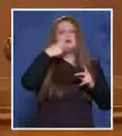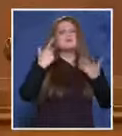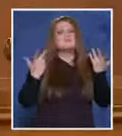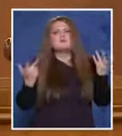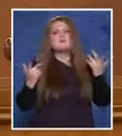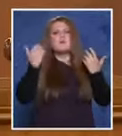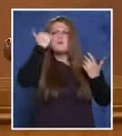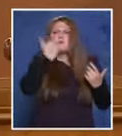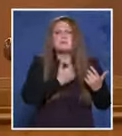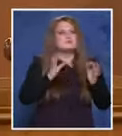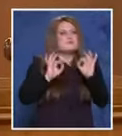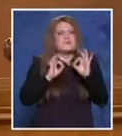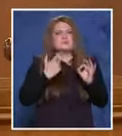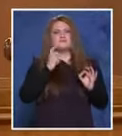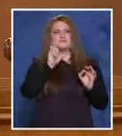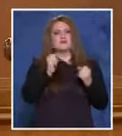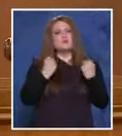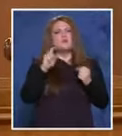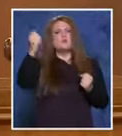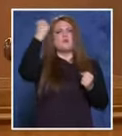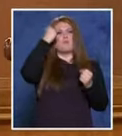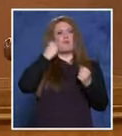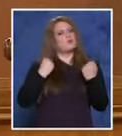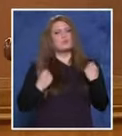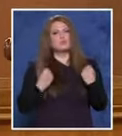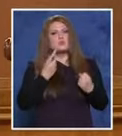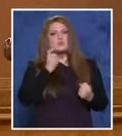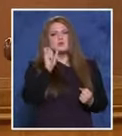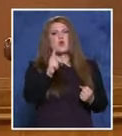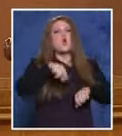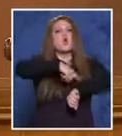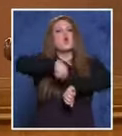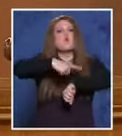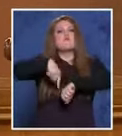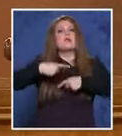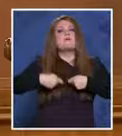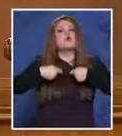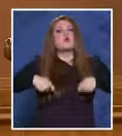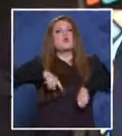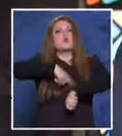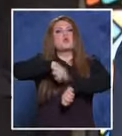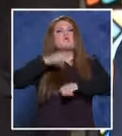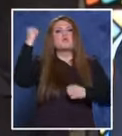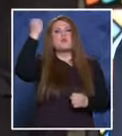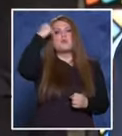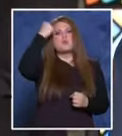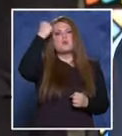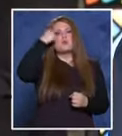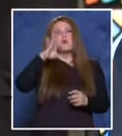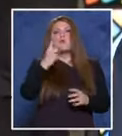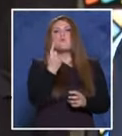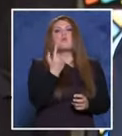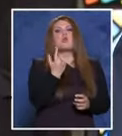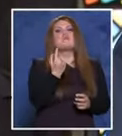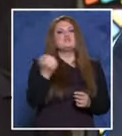Така, т.е. вие не ги познахте. Добре, колко време продължи боя? Върху вас. Половин